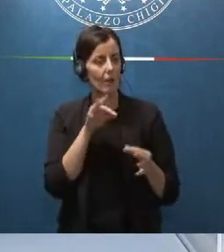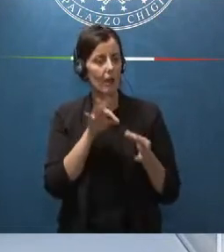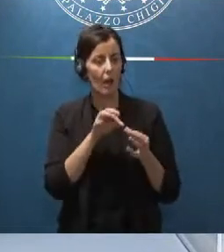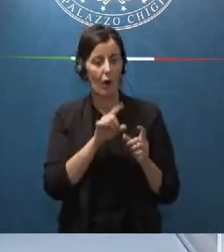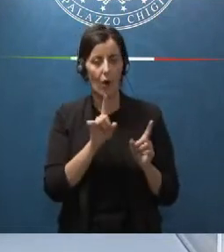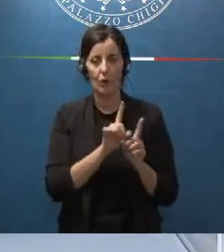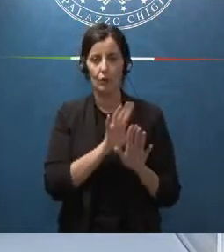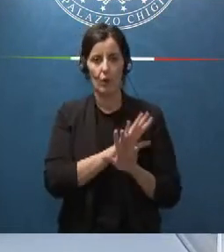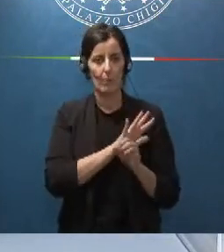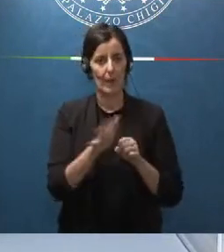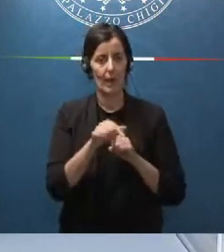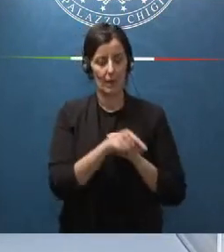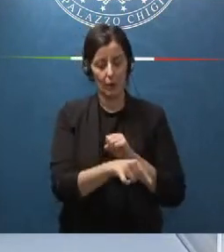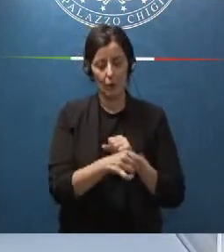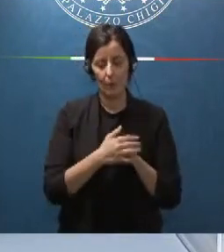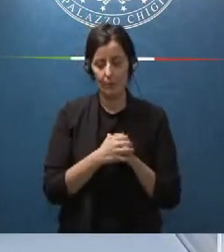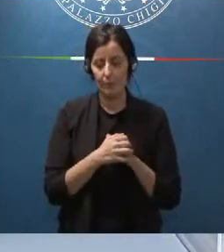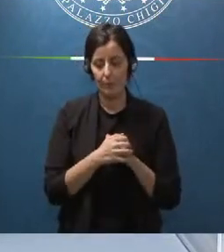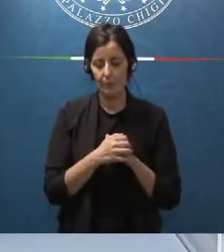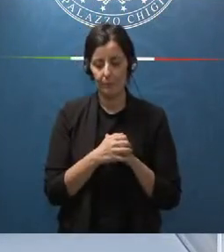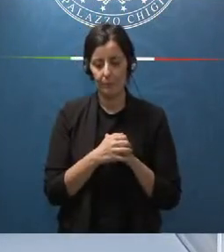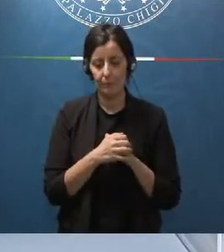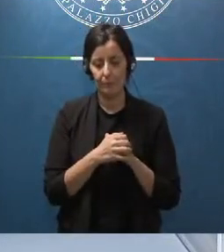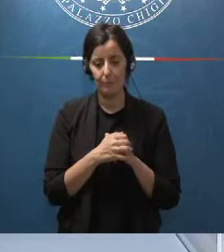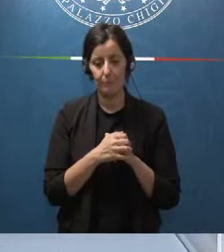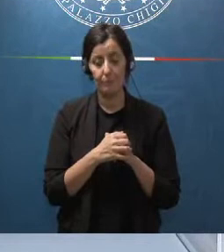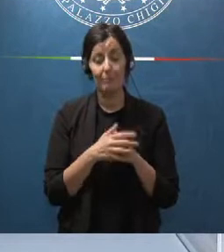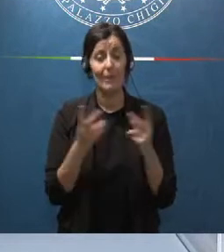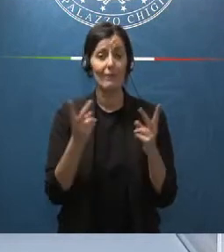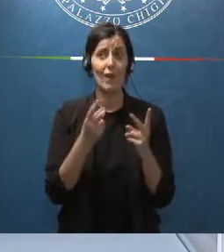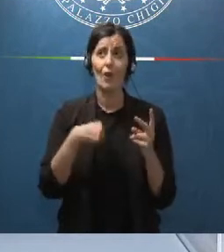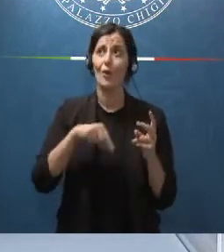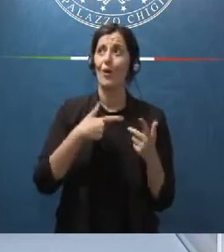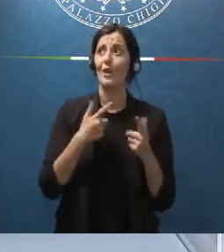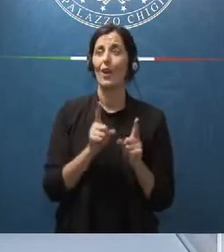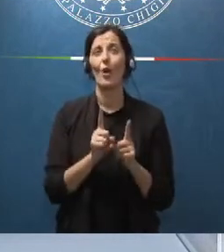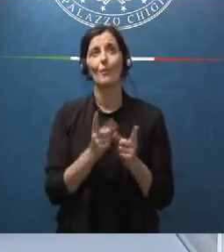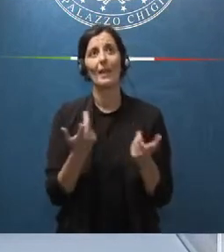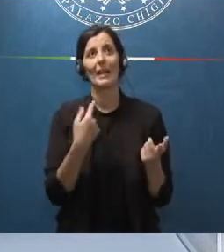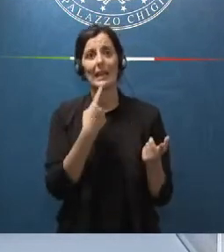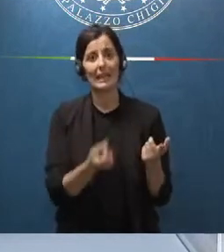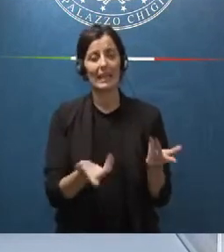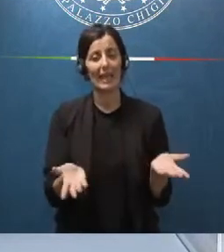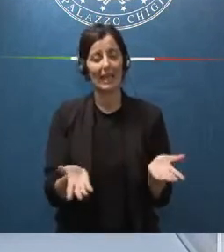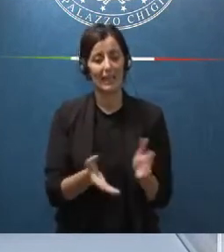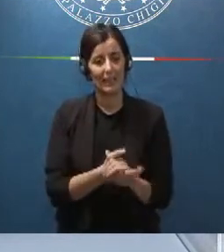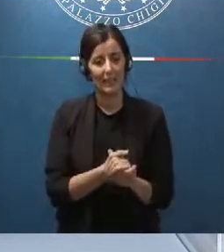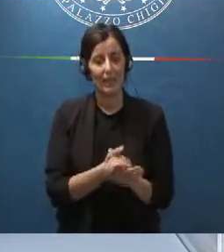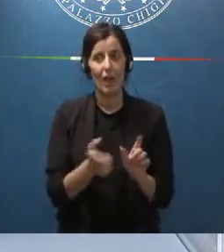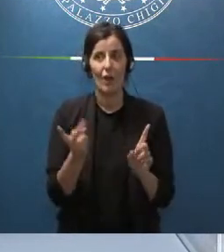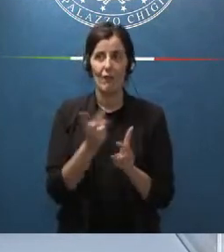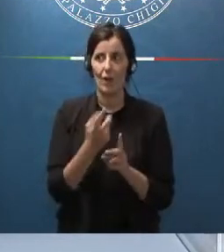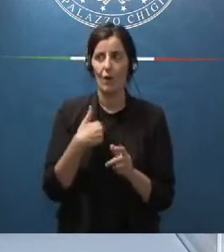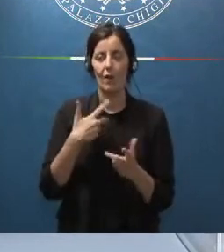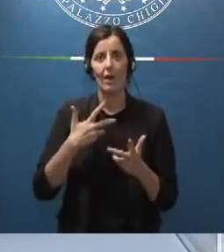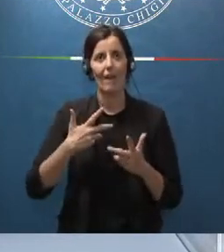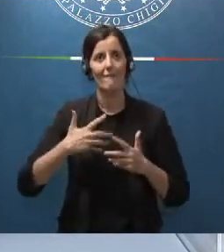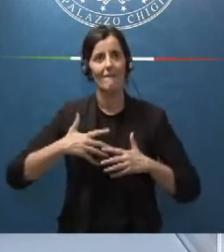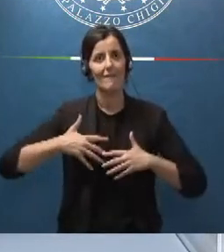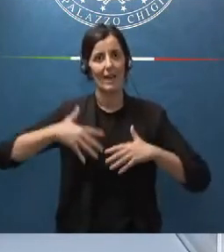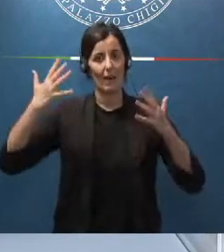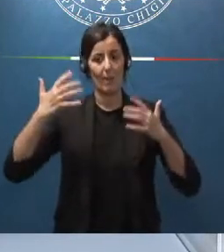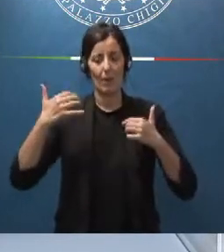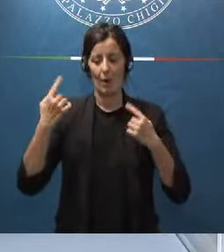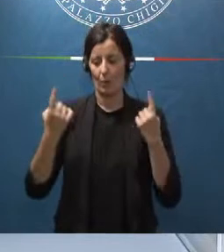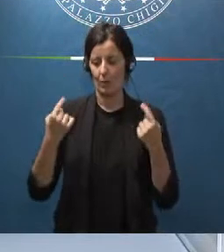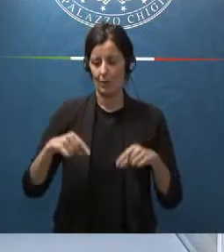noi siamo dei come dire dei giganti in